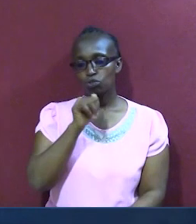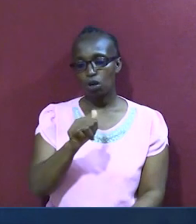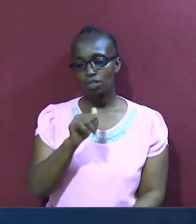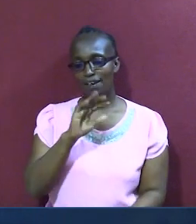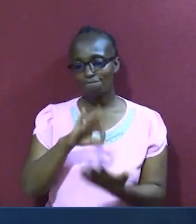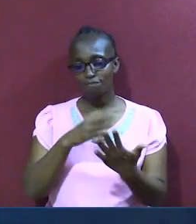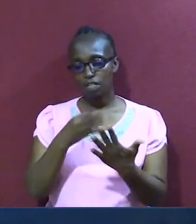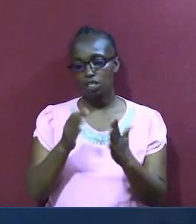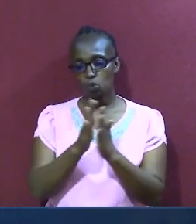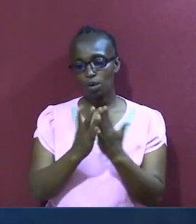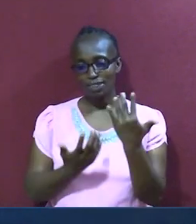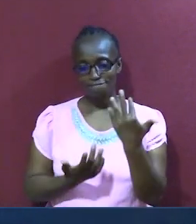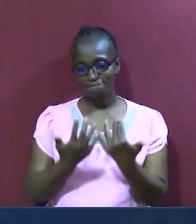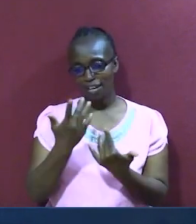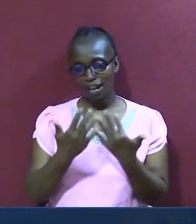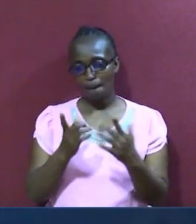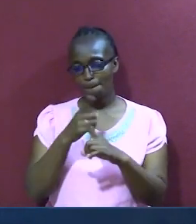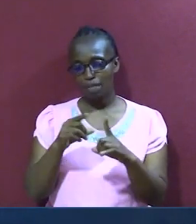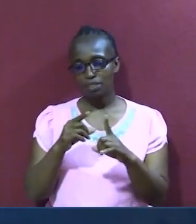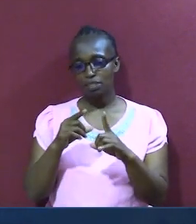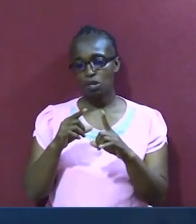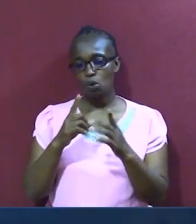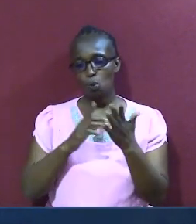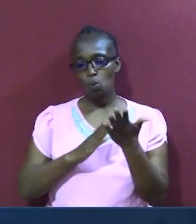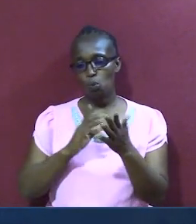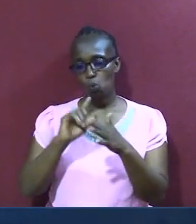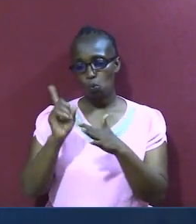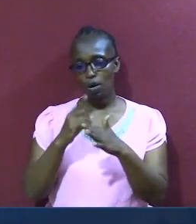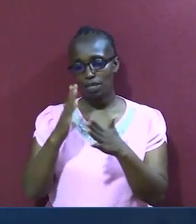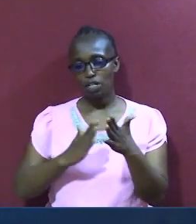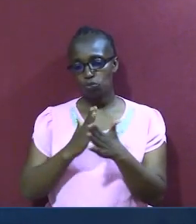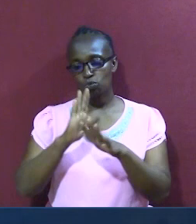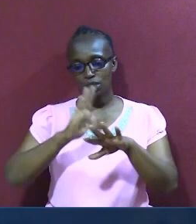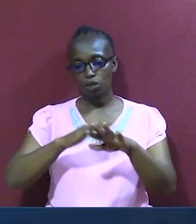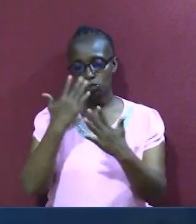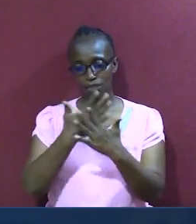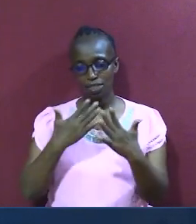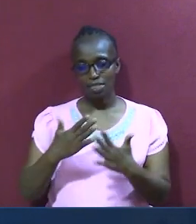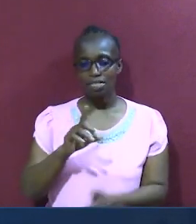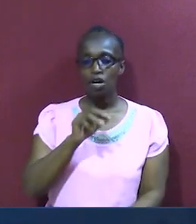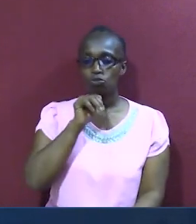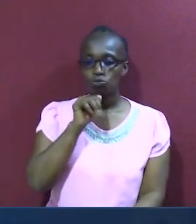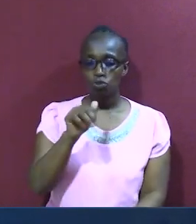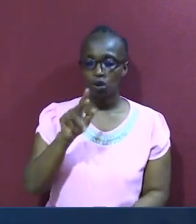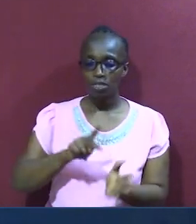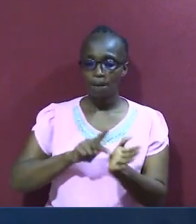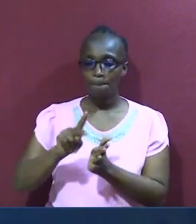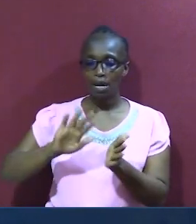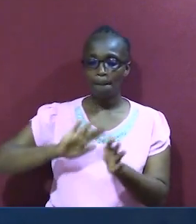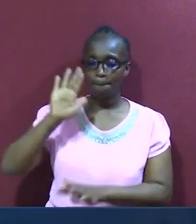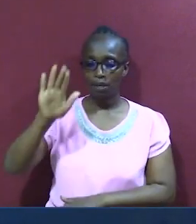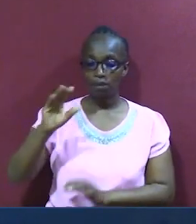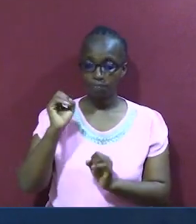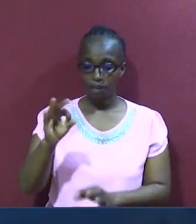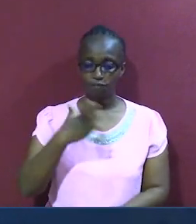ushinde umbaya kwa wema. Ile inasema ya kwamba, tusilipishe, kama mtu